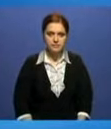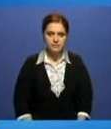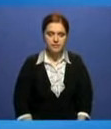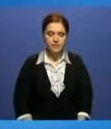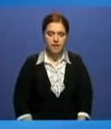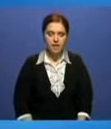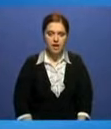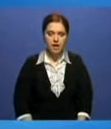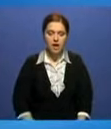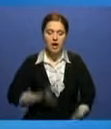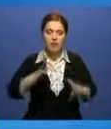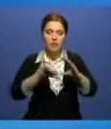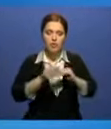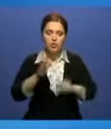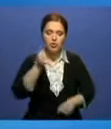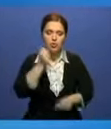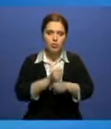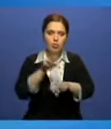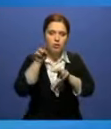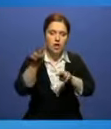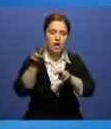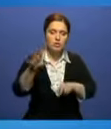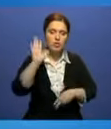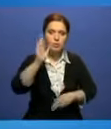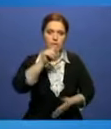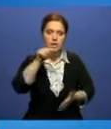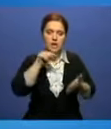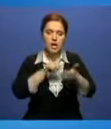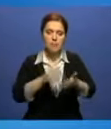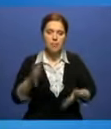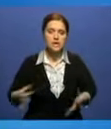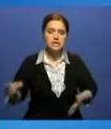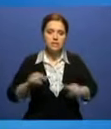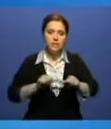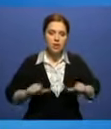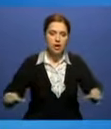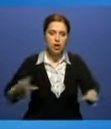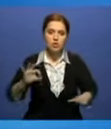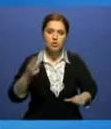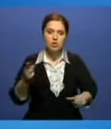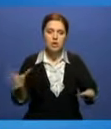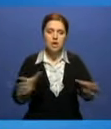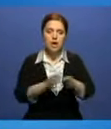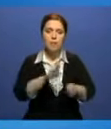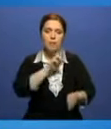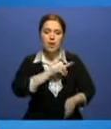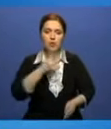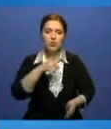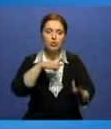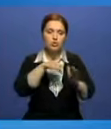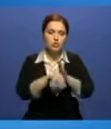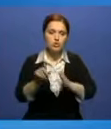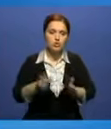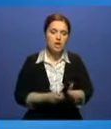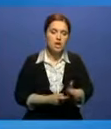«Все эти вопросы взяты под строгий контроль со стороны трёхсторонней Республиканской комиссии по социальному партнёрству. Надо учитывать, что